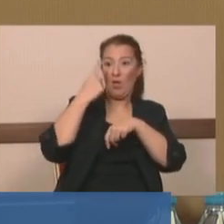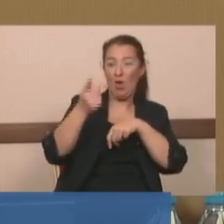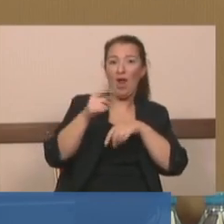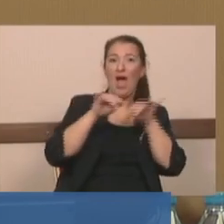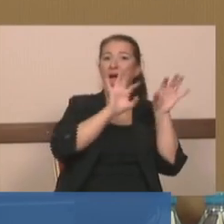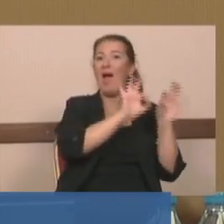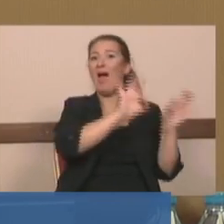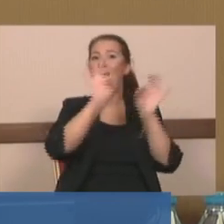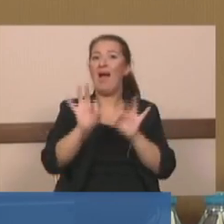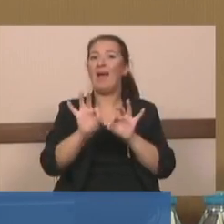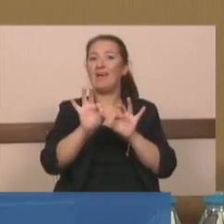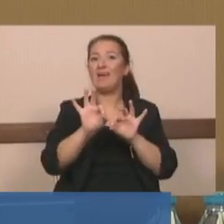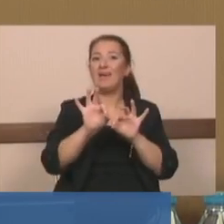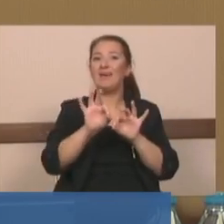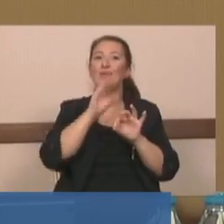Ben biçim taklit yapmak değil.